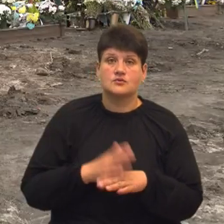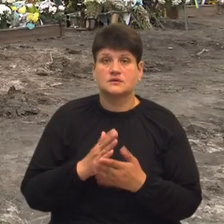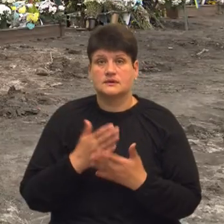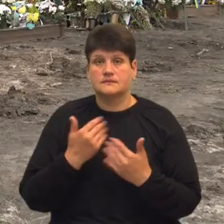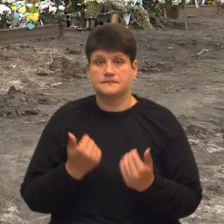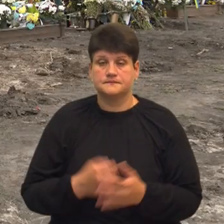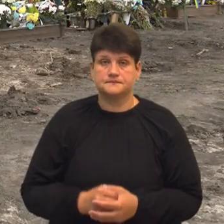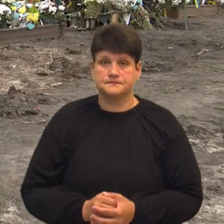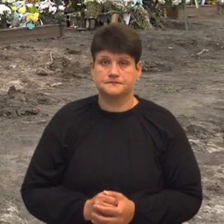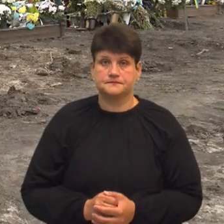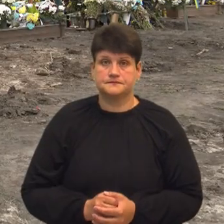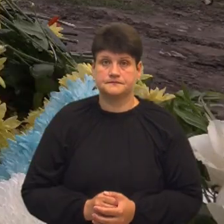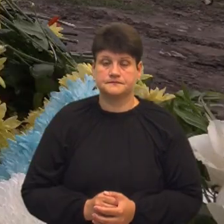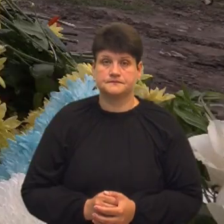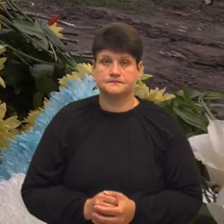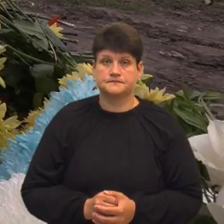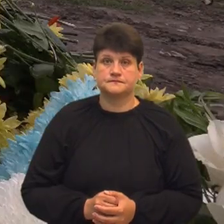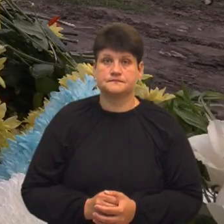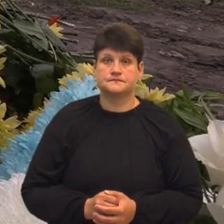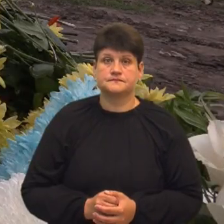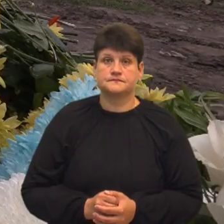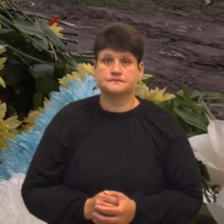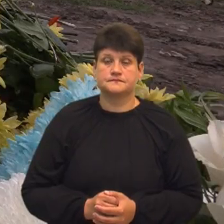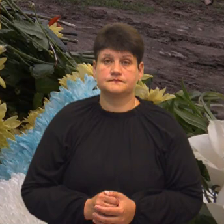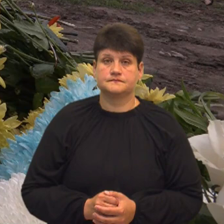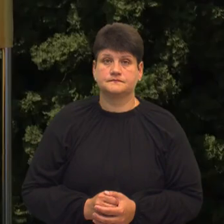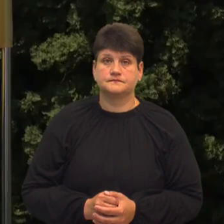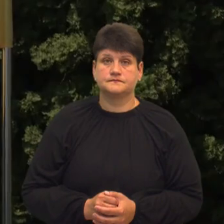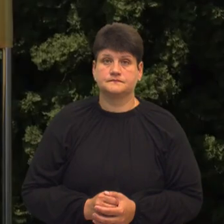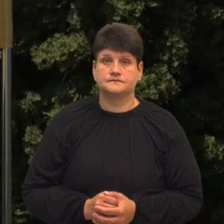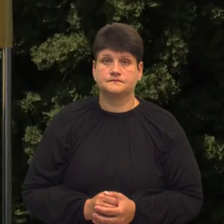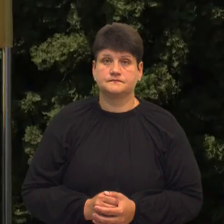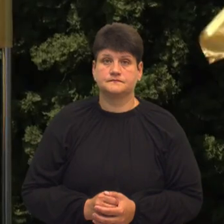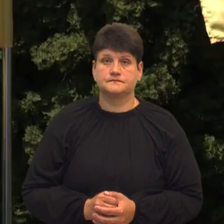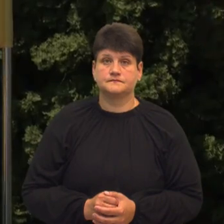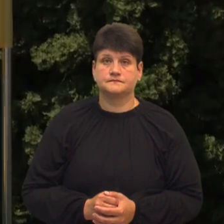Тетяна Панченко, Андрій Міць, Суспільні новини, Тернопіль.